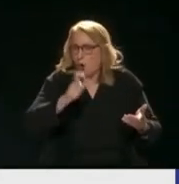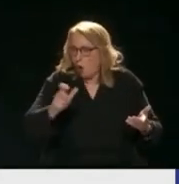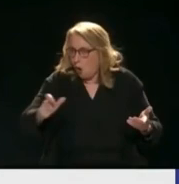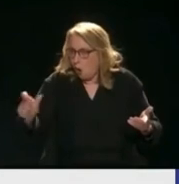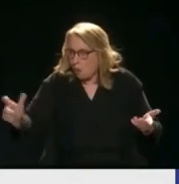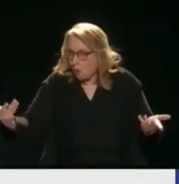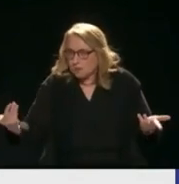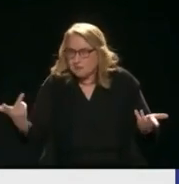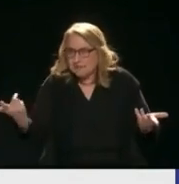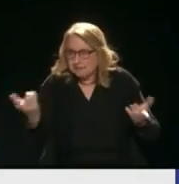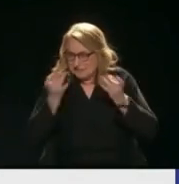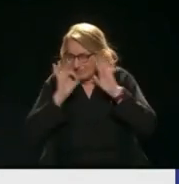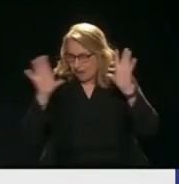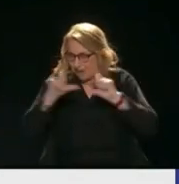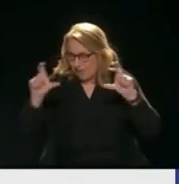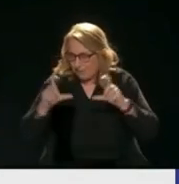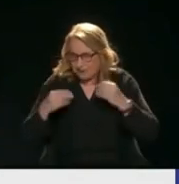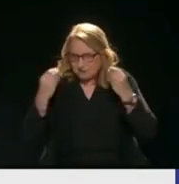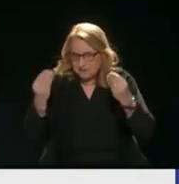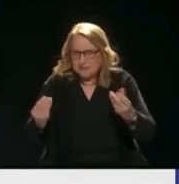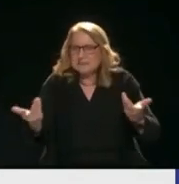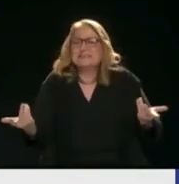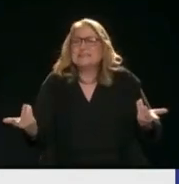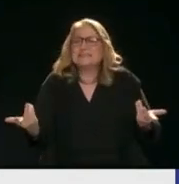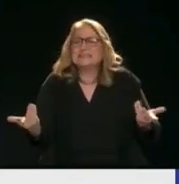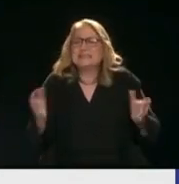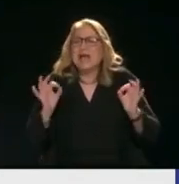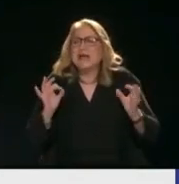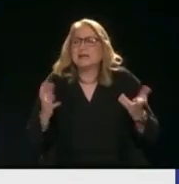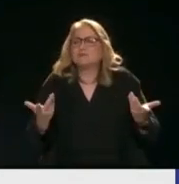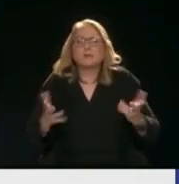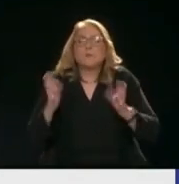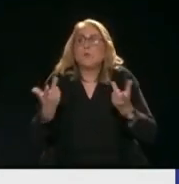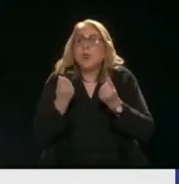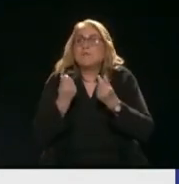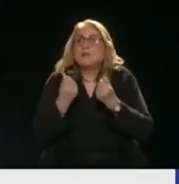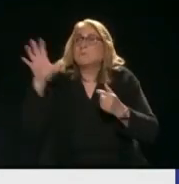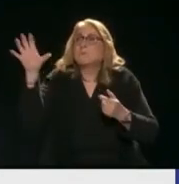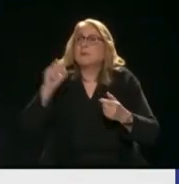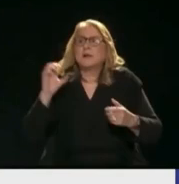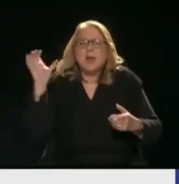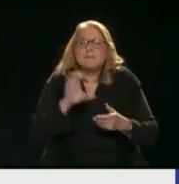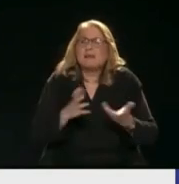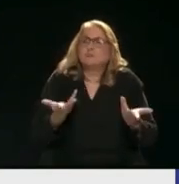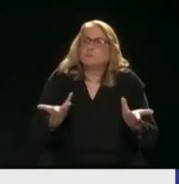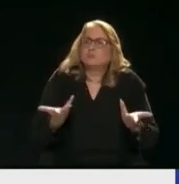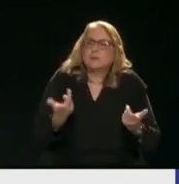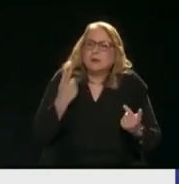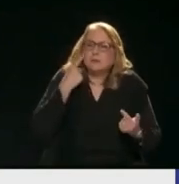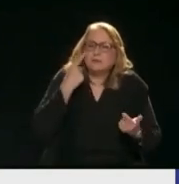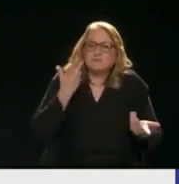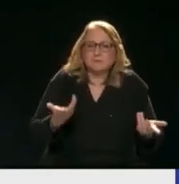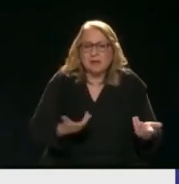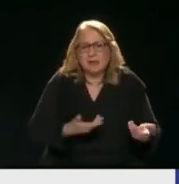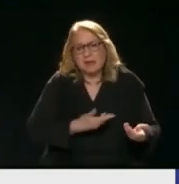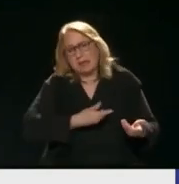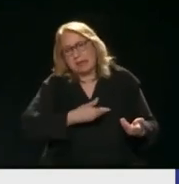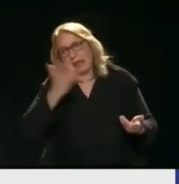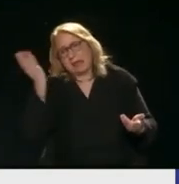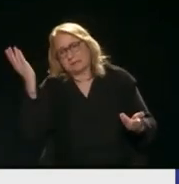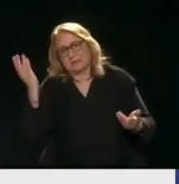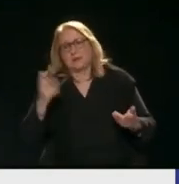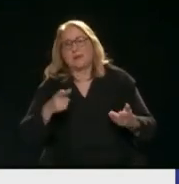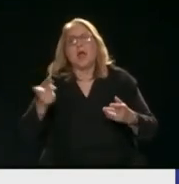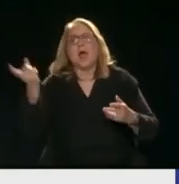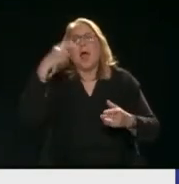τα ζάμπα διαμερίσματα Τι θα κάνετε Και πού είναι τα λεφτά που πήραμε Ποια λέτε επένδυση Όταν κάποιος αγόρασε την Πανγέα Μια